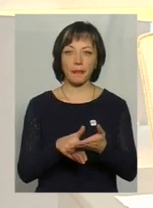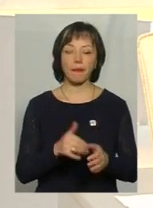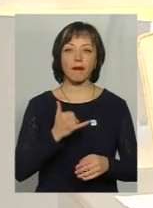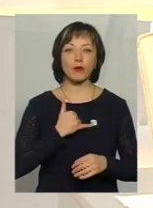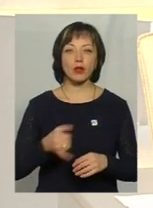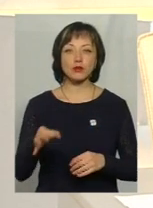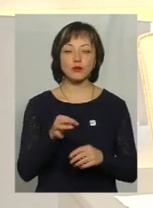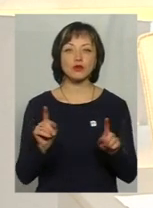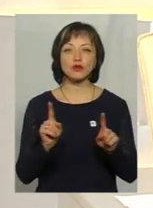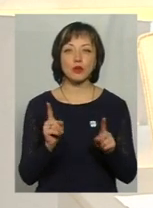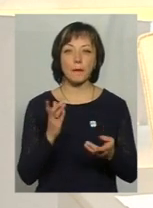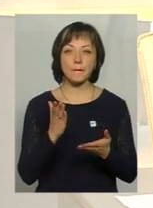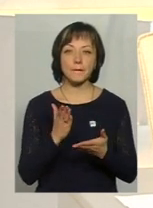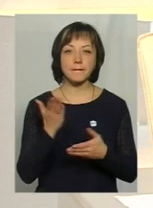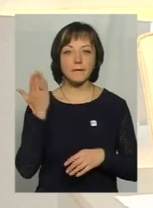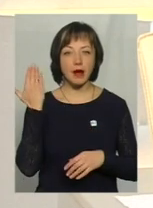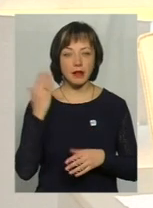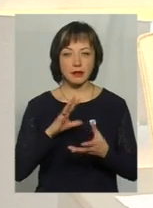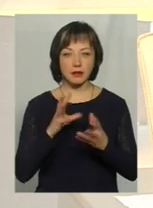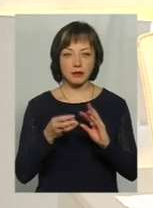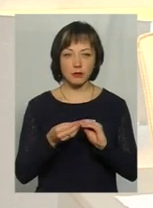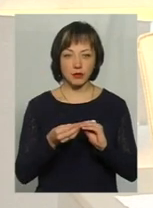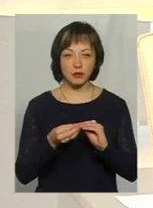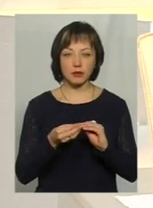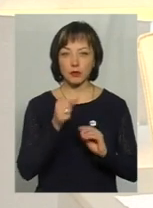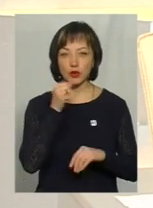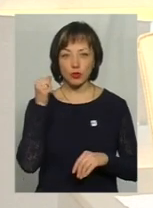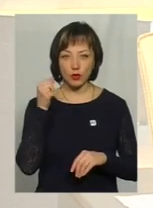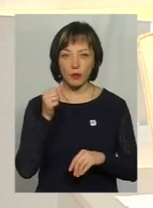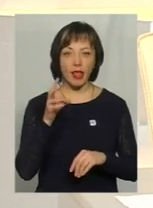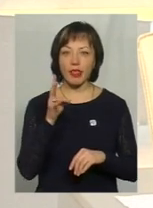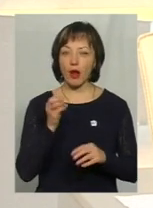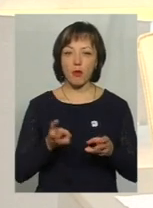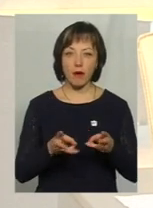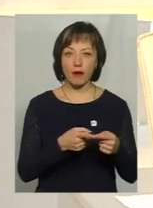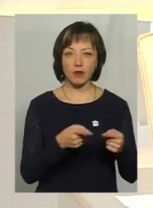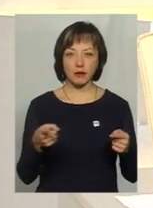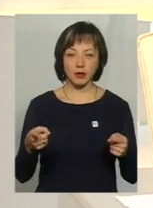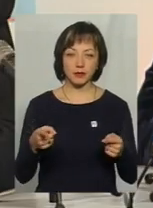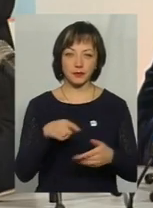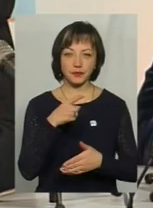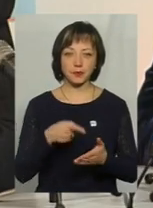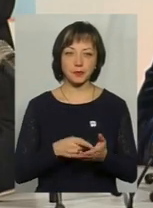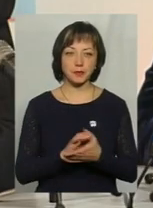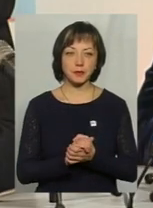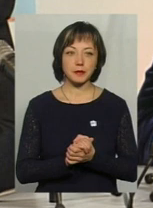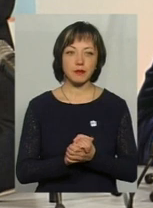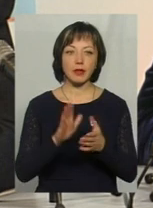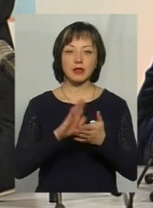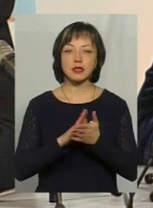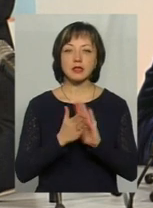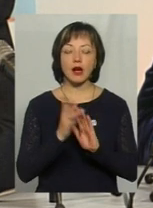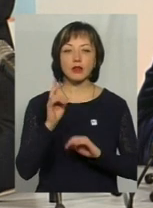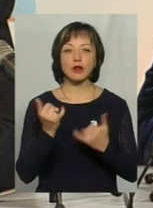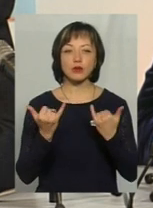нашій області, що мали загалом в минулому році в неопалювальний період? Станом на сьогодні кількість